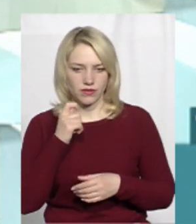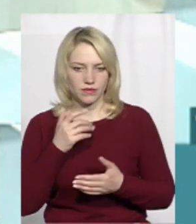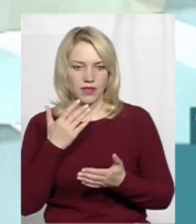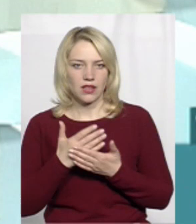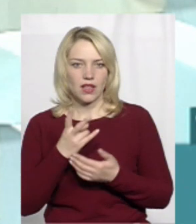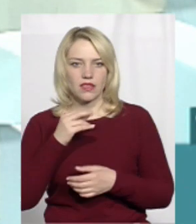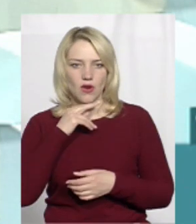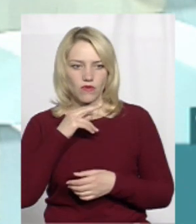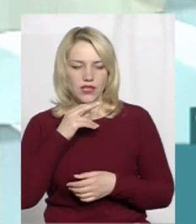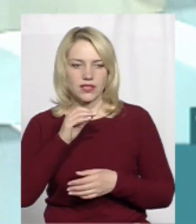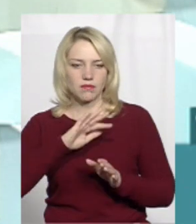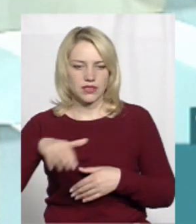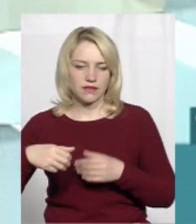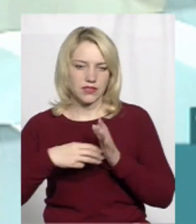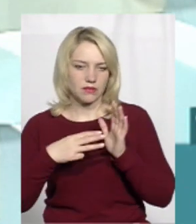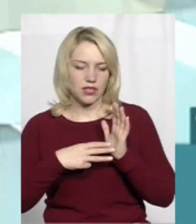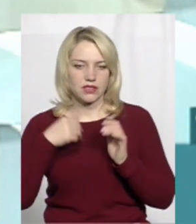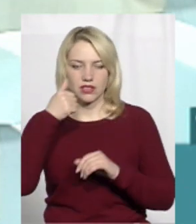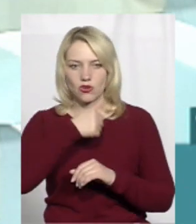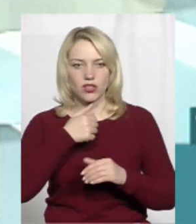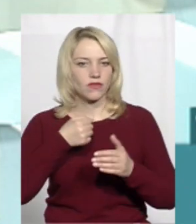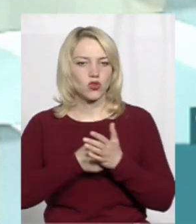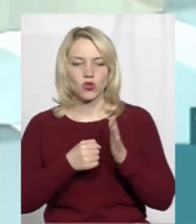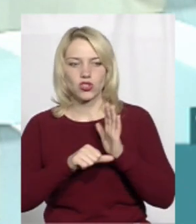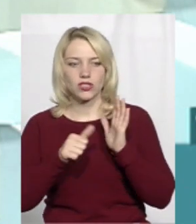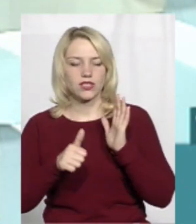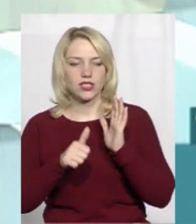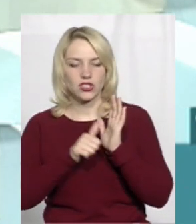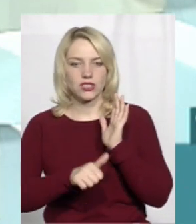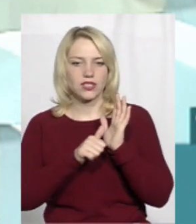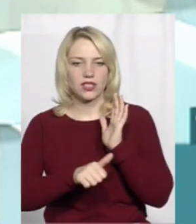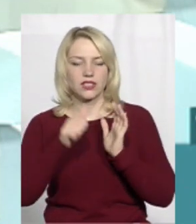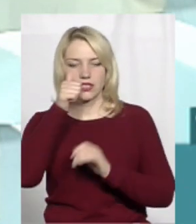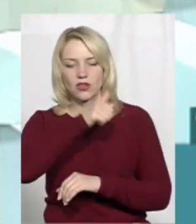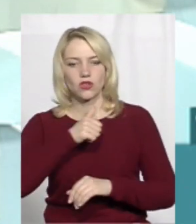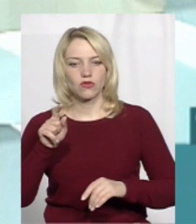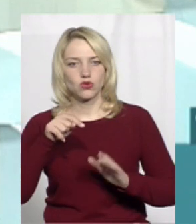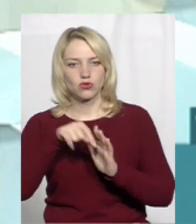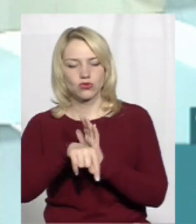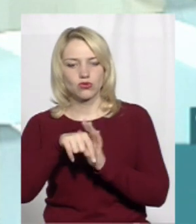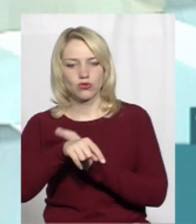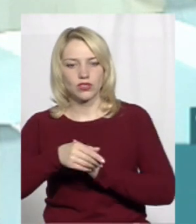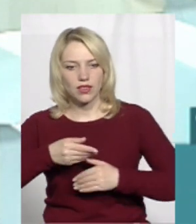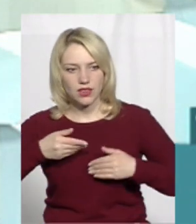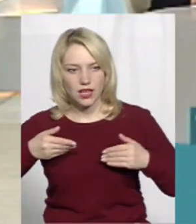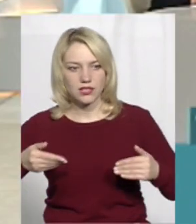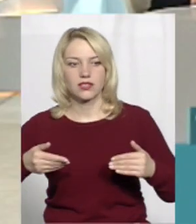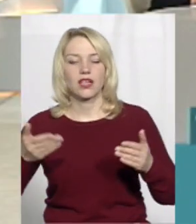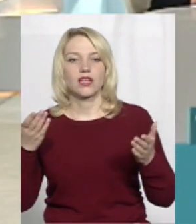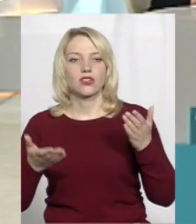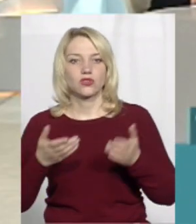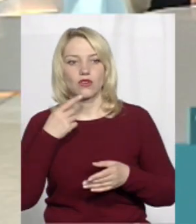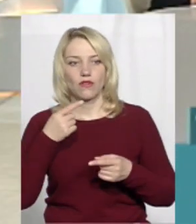що після 18 років і до 60 років. Що стосується наше, якщо так